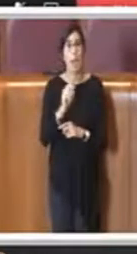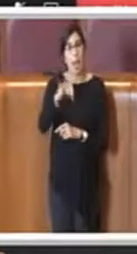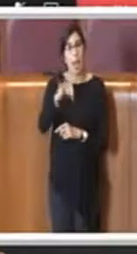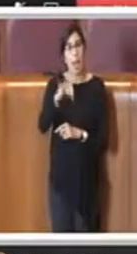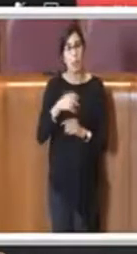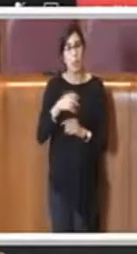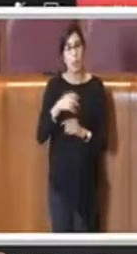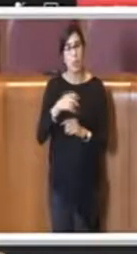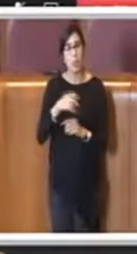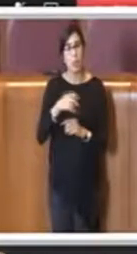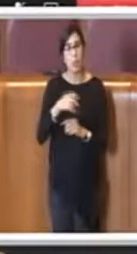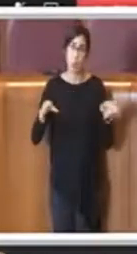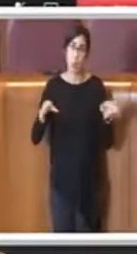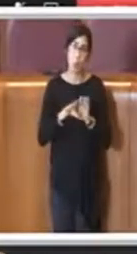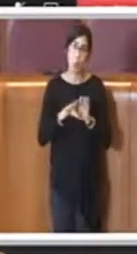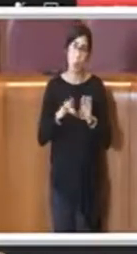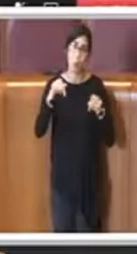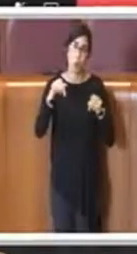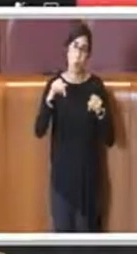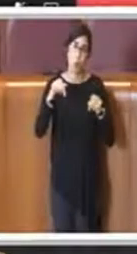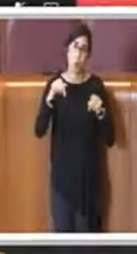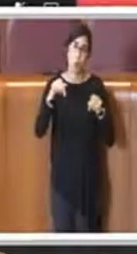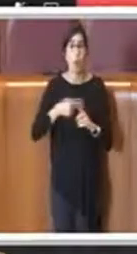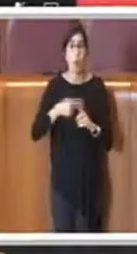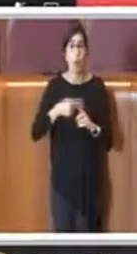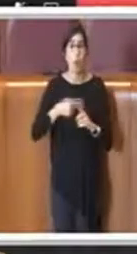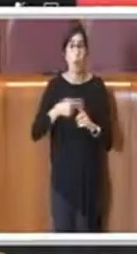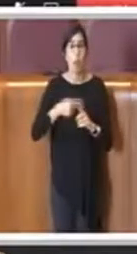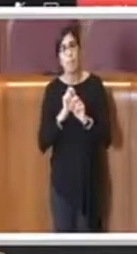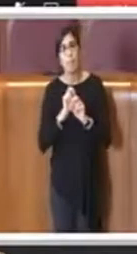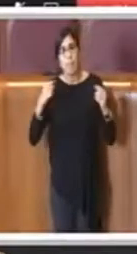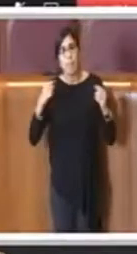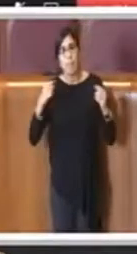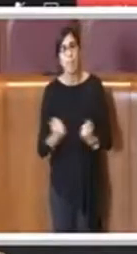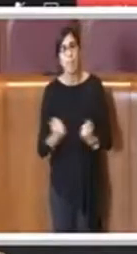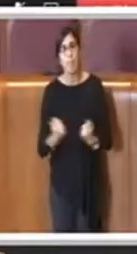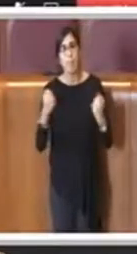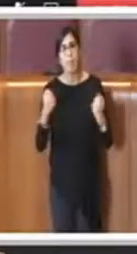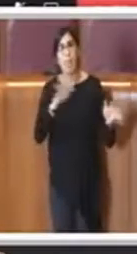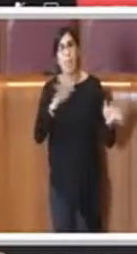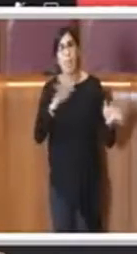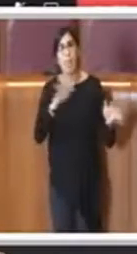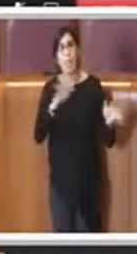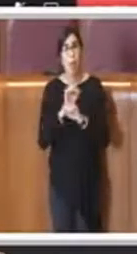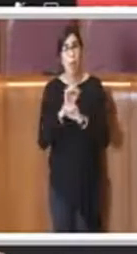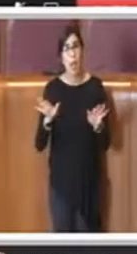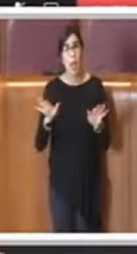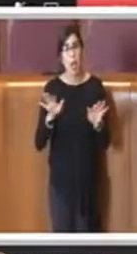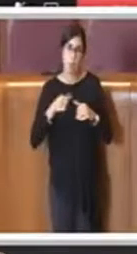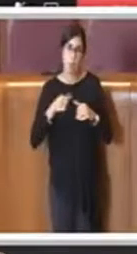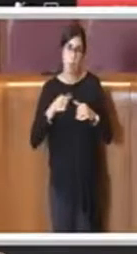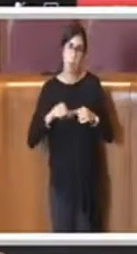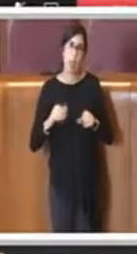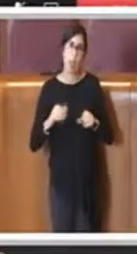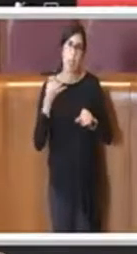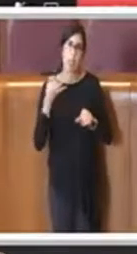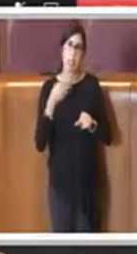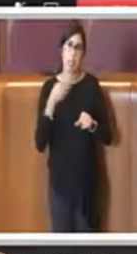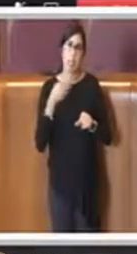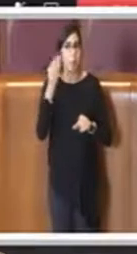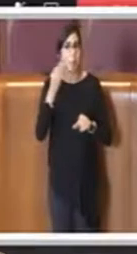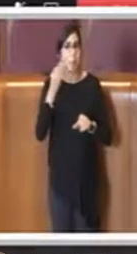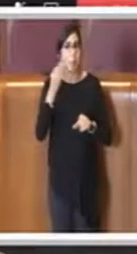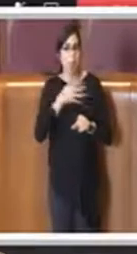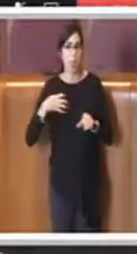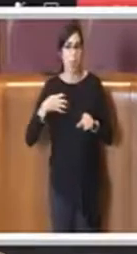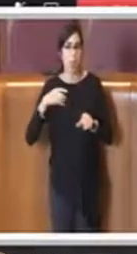e promuovere una campagna informativa supportata da evidenze statistiche scientifiche che rassicuri gli utenzi di